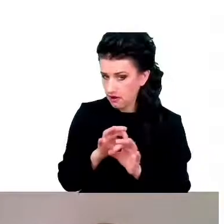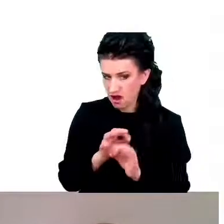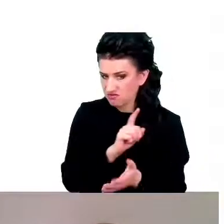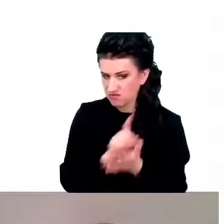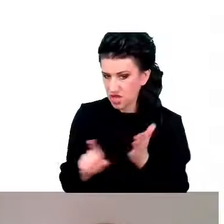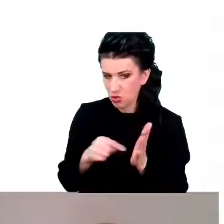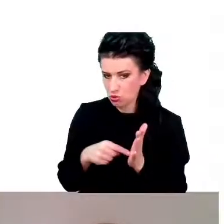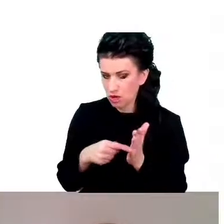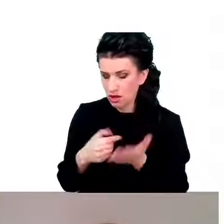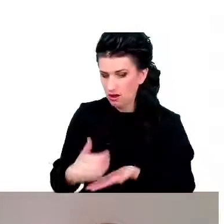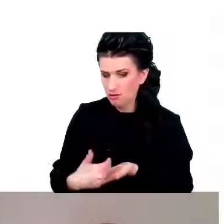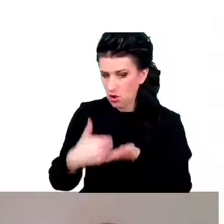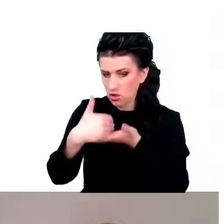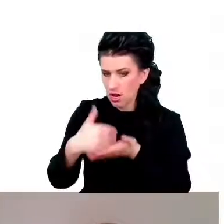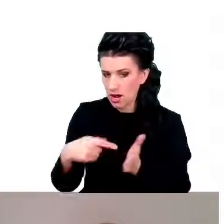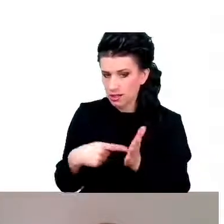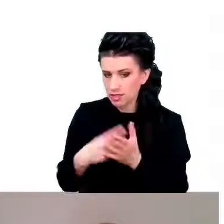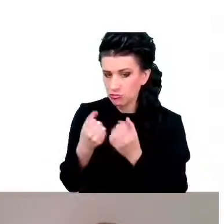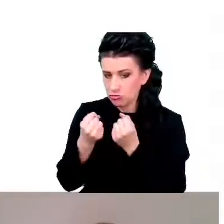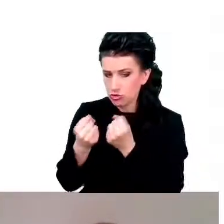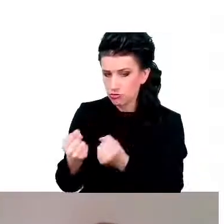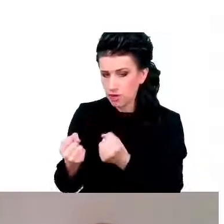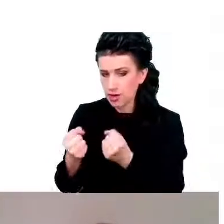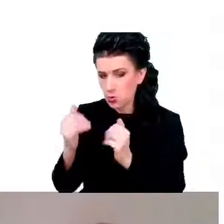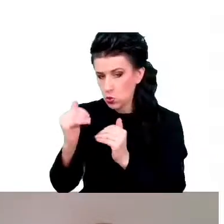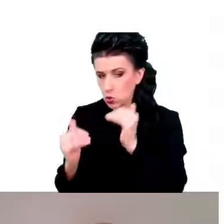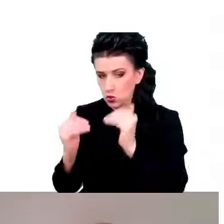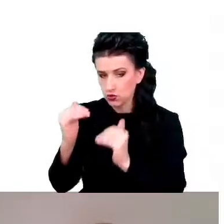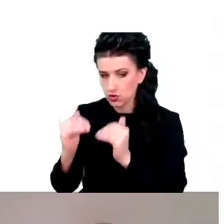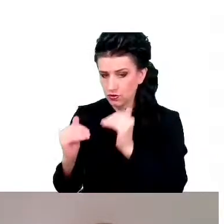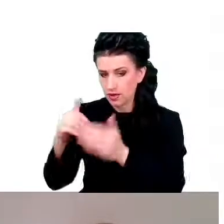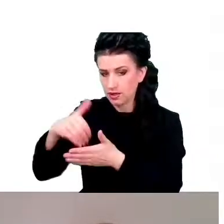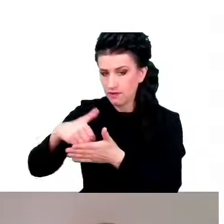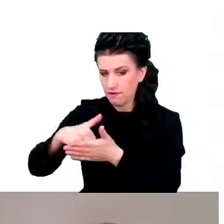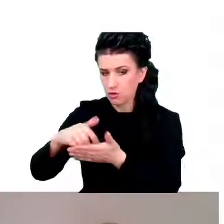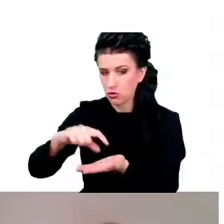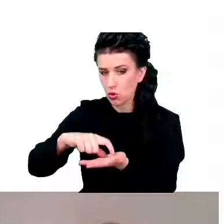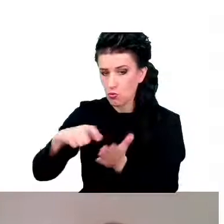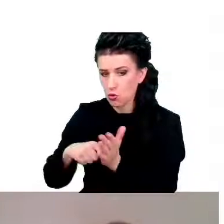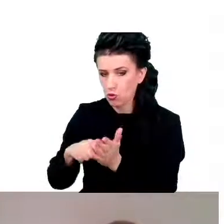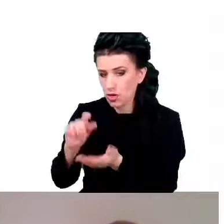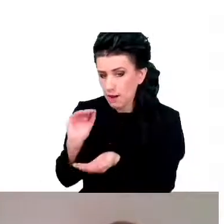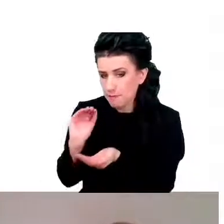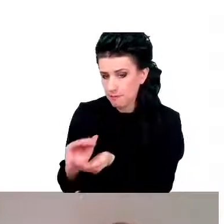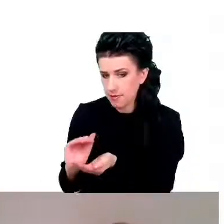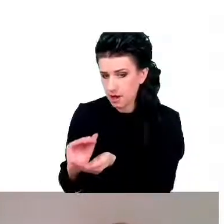utrzymywaniem równowagi wewnątrz komórki. I wtedy,